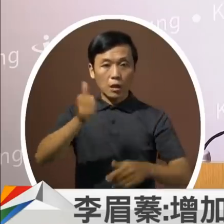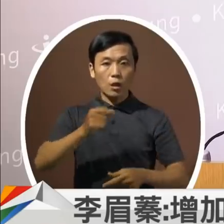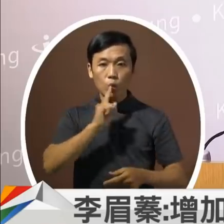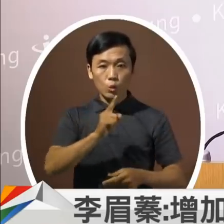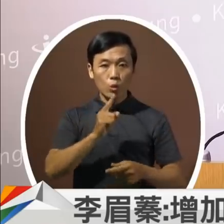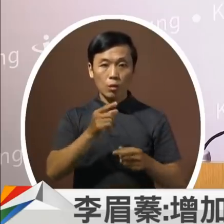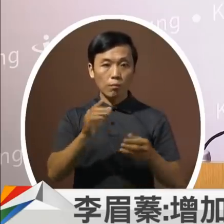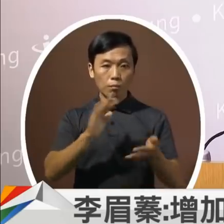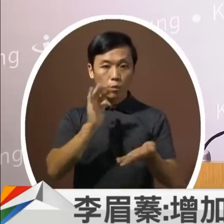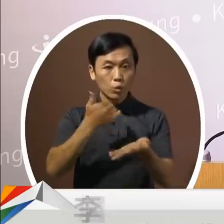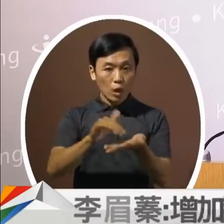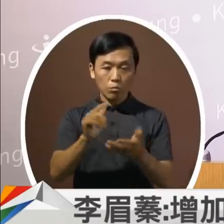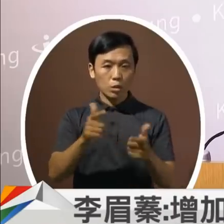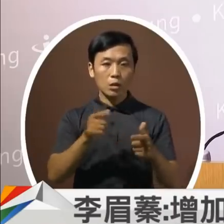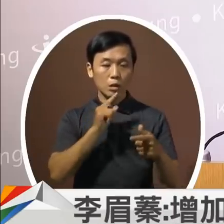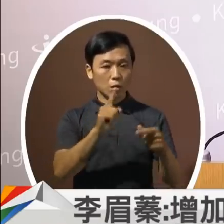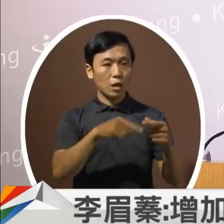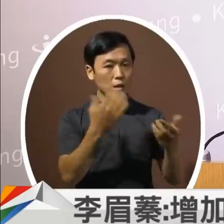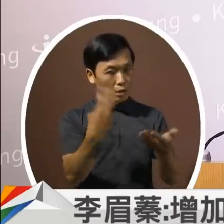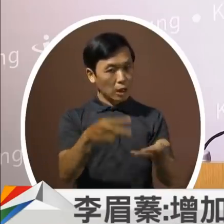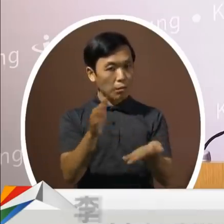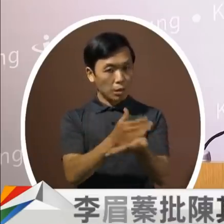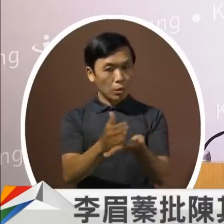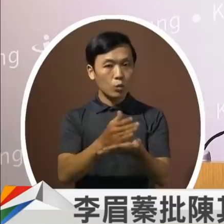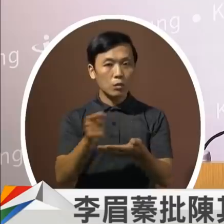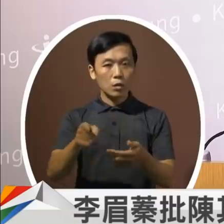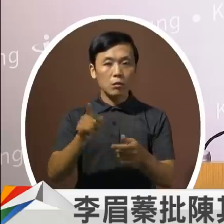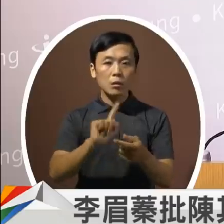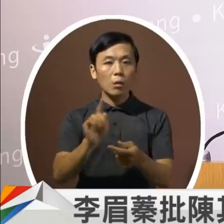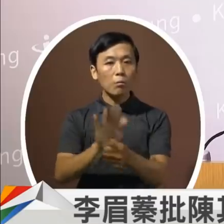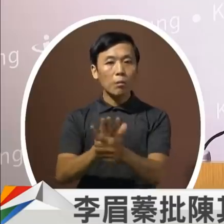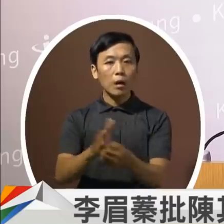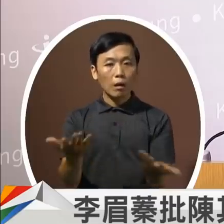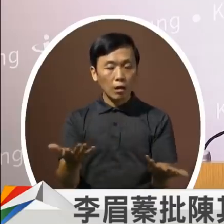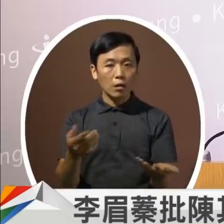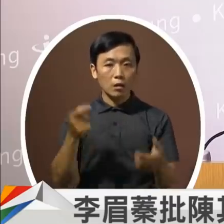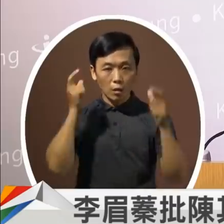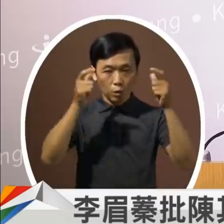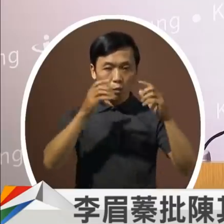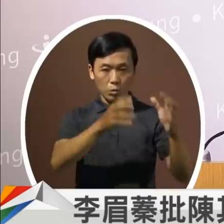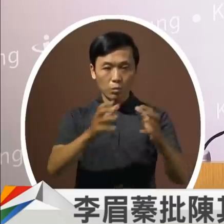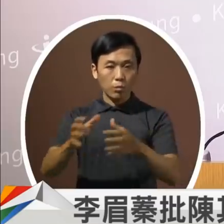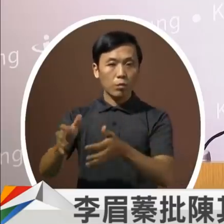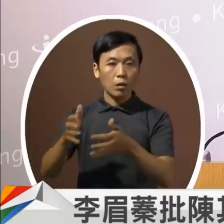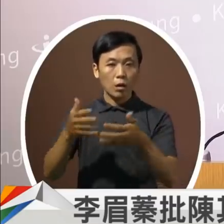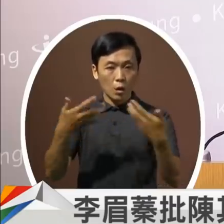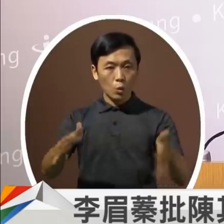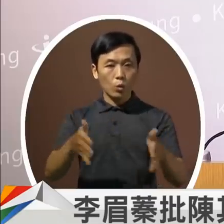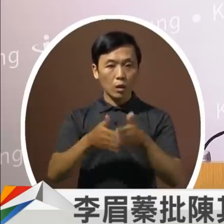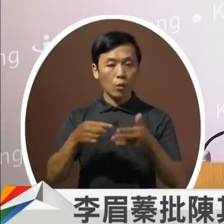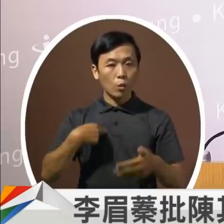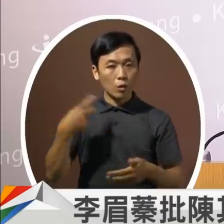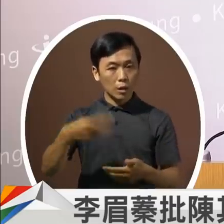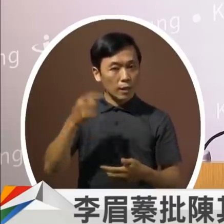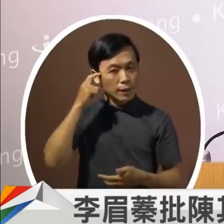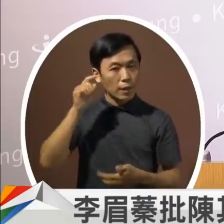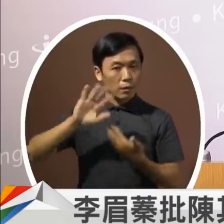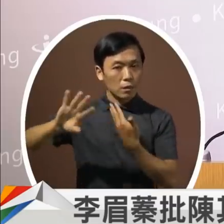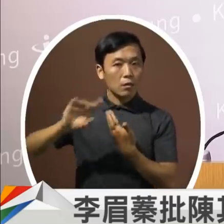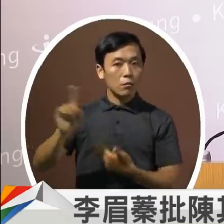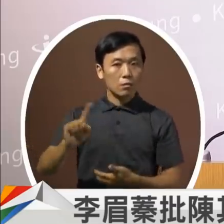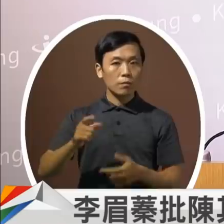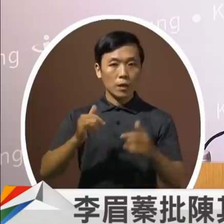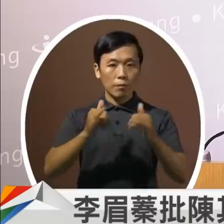这样怎么对得起高雄的市民呢那高雄有需要很多大的建设让我想到另外一件事情就是